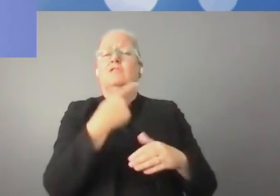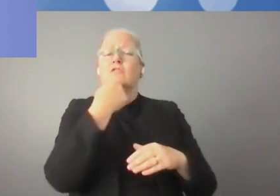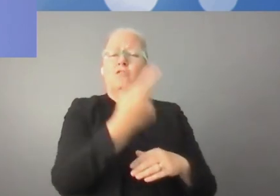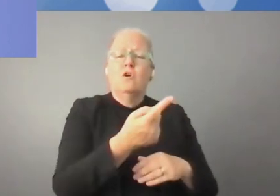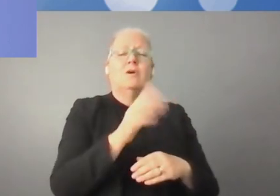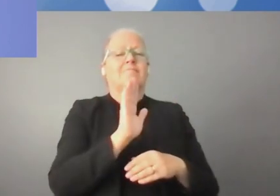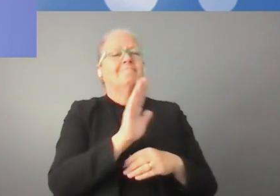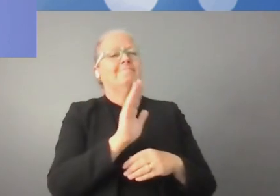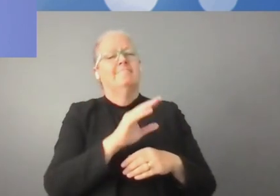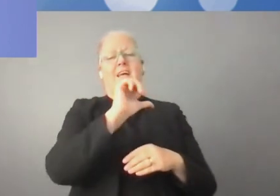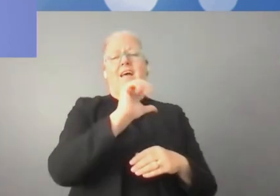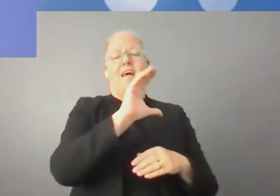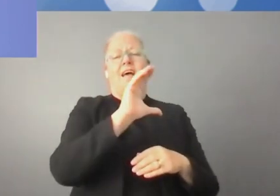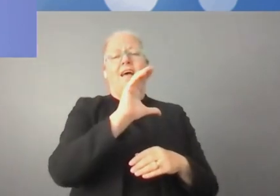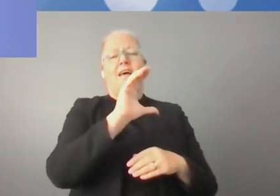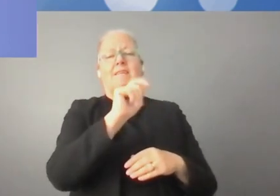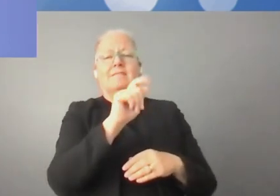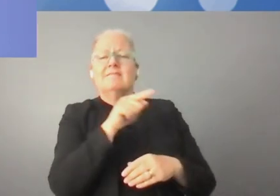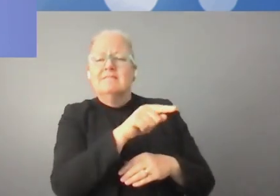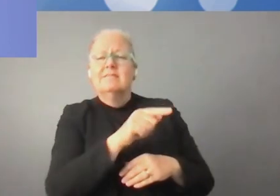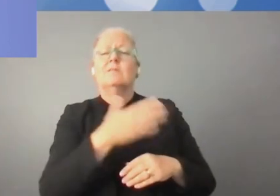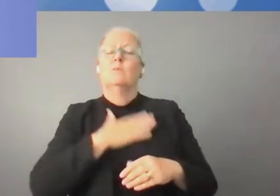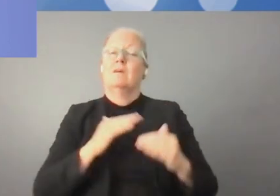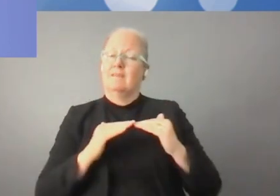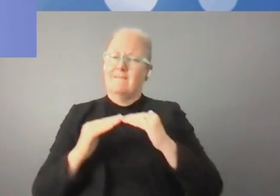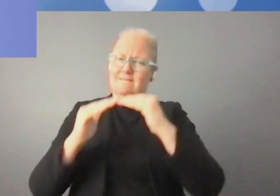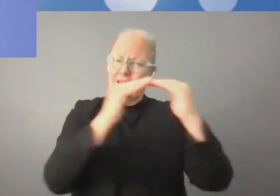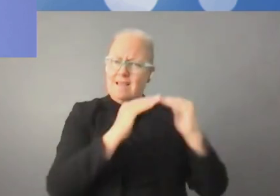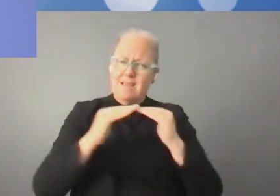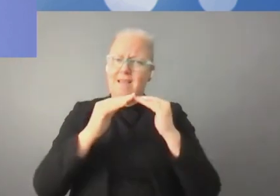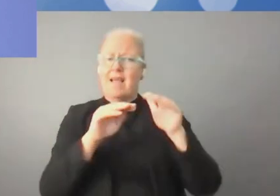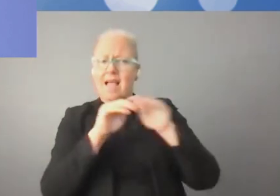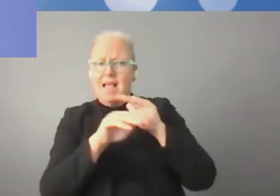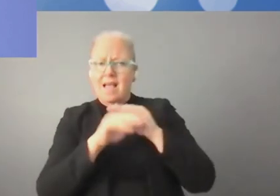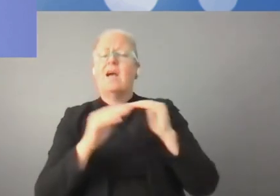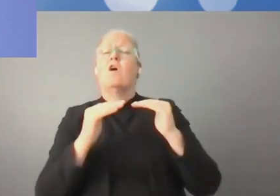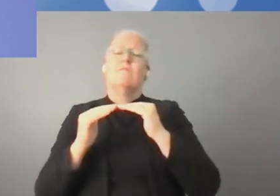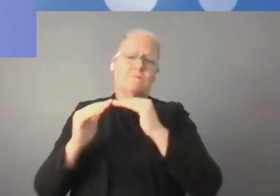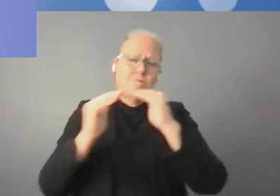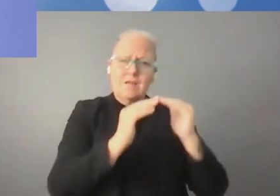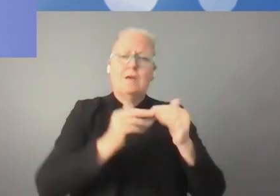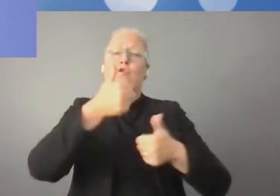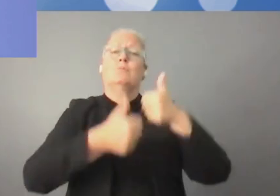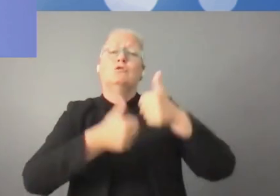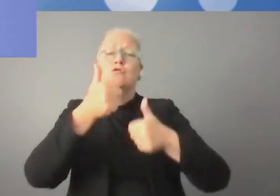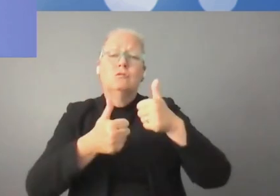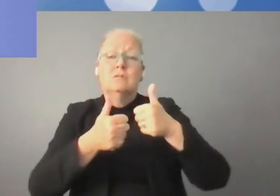'Union européenne, mais nous misons sur les réglementations et nous voulons que ces réglementations